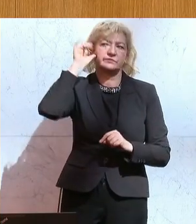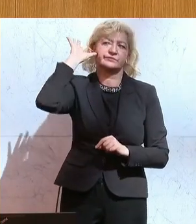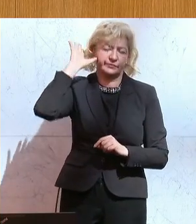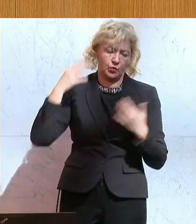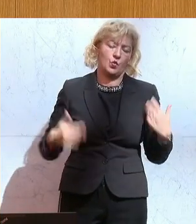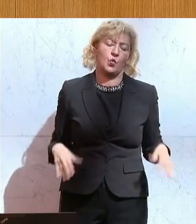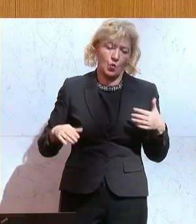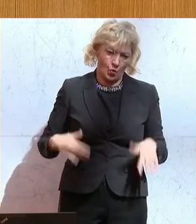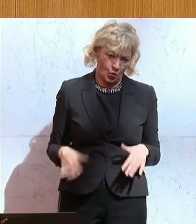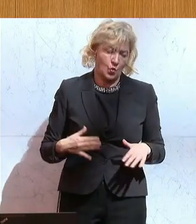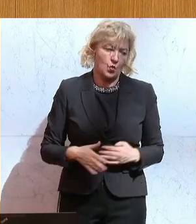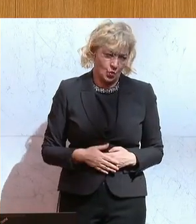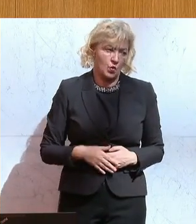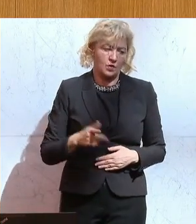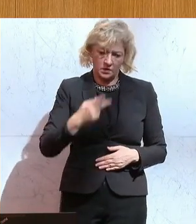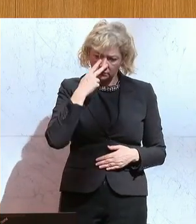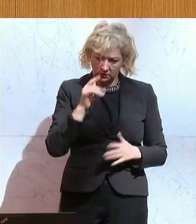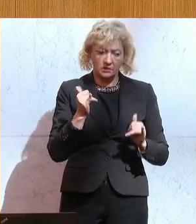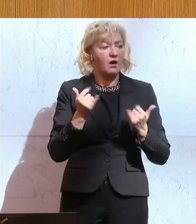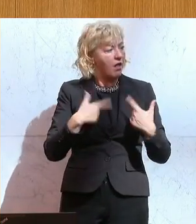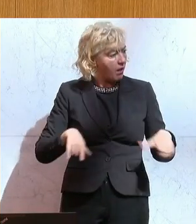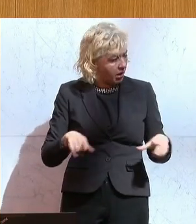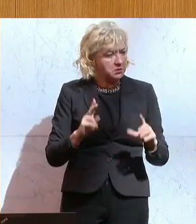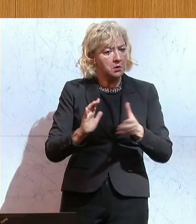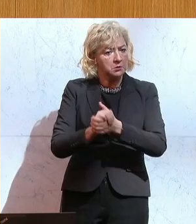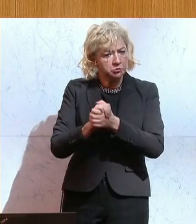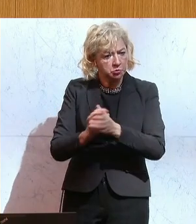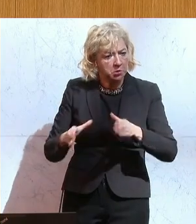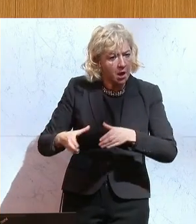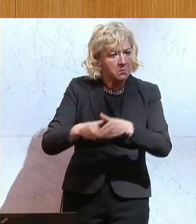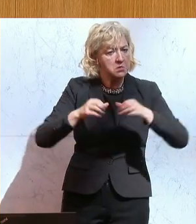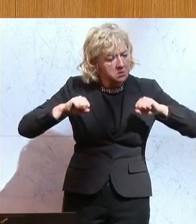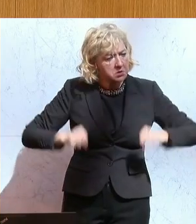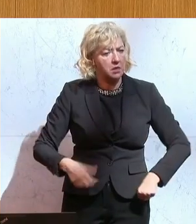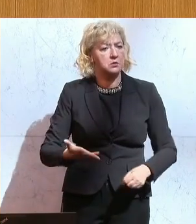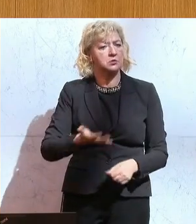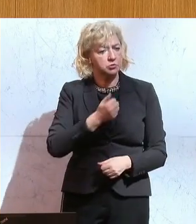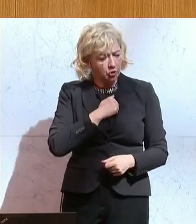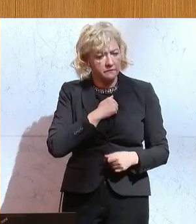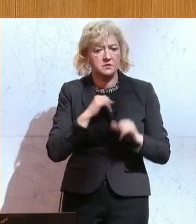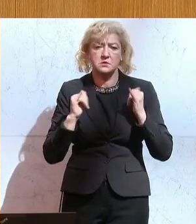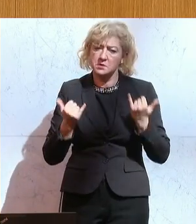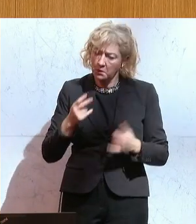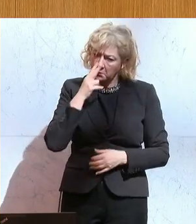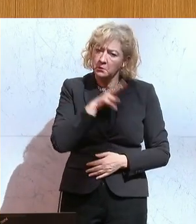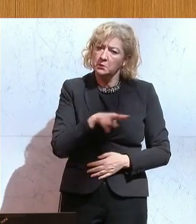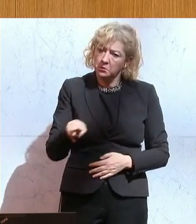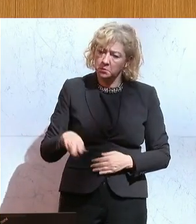sieht man, dass ein Land auch zusammenarbeiten kann und dass man imstande ist, so etwas auch wieder zumindest einmal